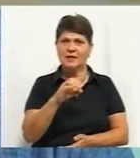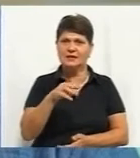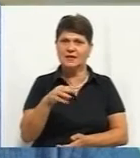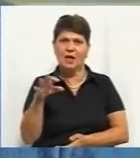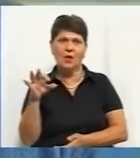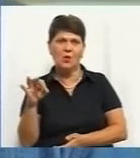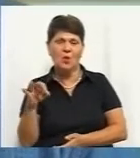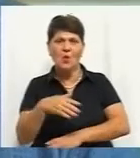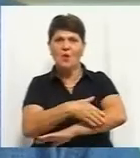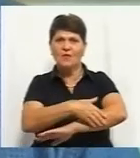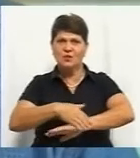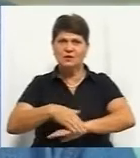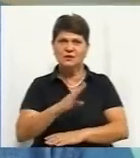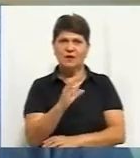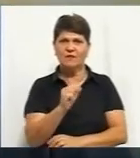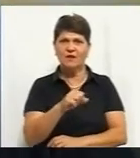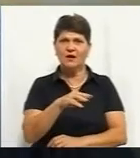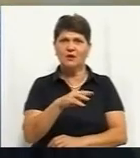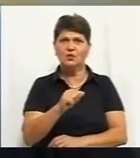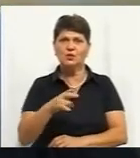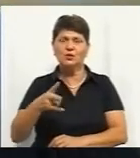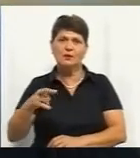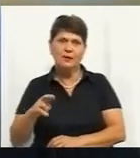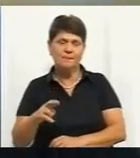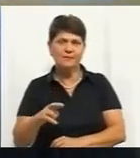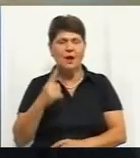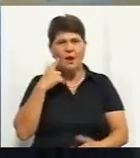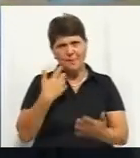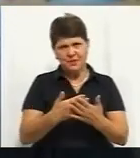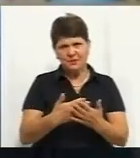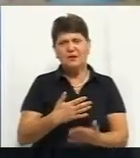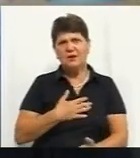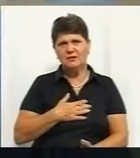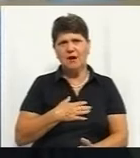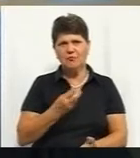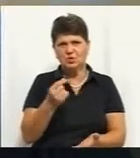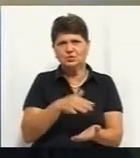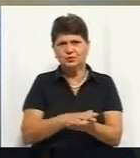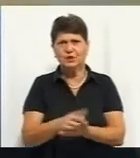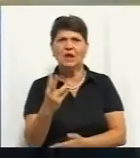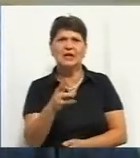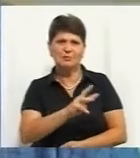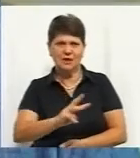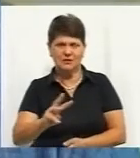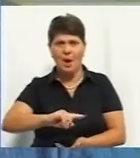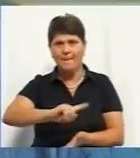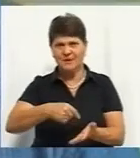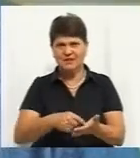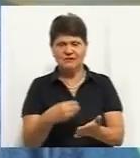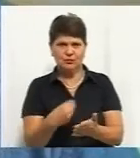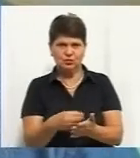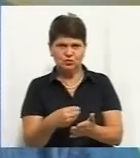цей об'єкт обійдеться десь в районі 7 мільйонів, 3 мільйони 600 тисяч в місцевому бюджету,